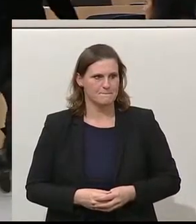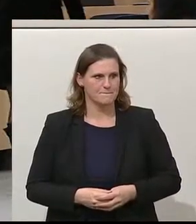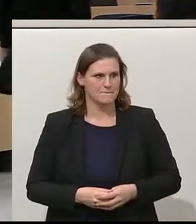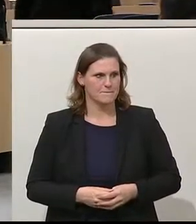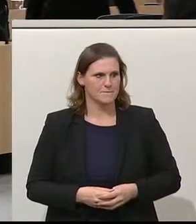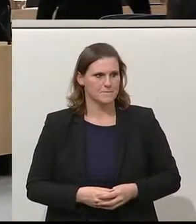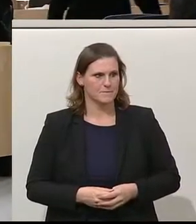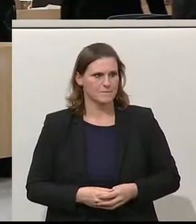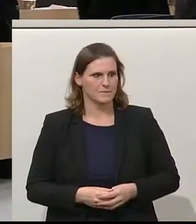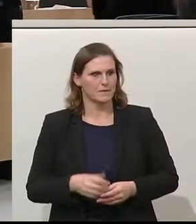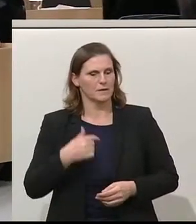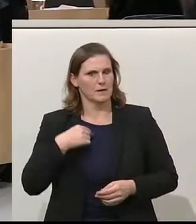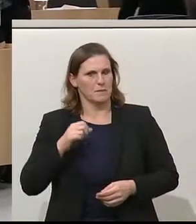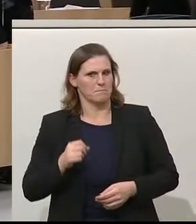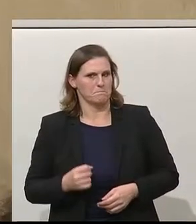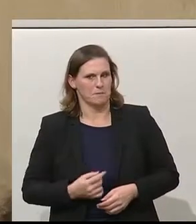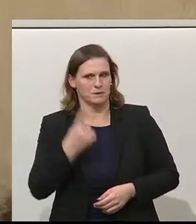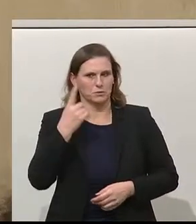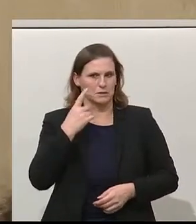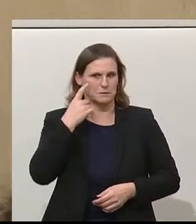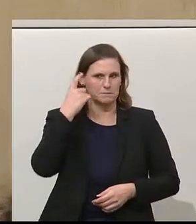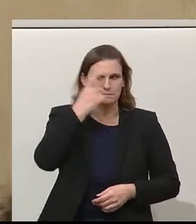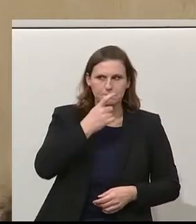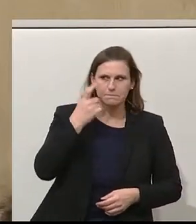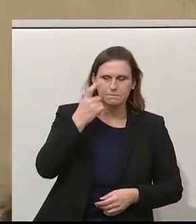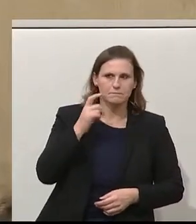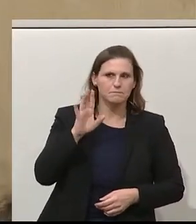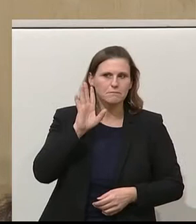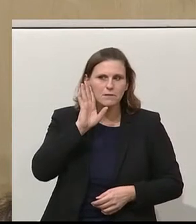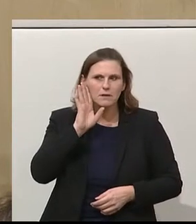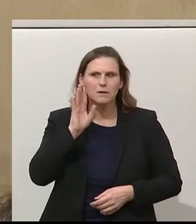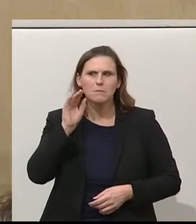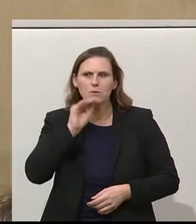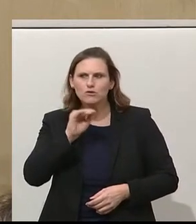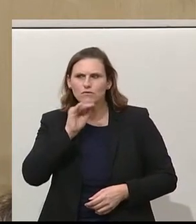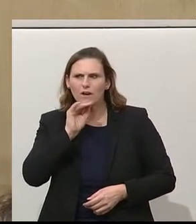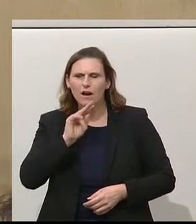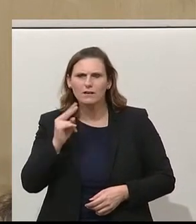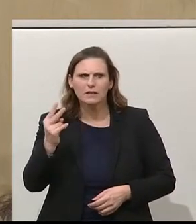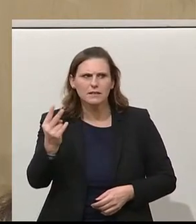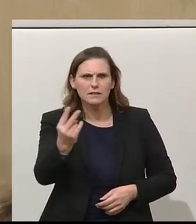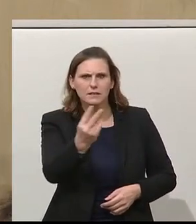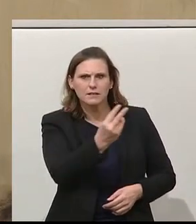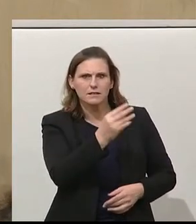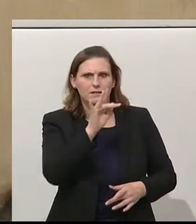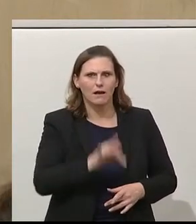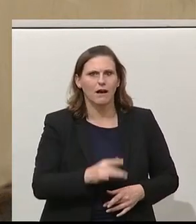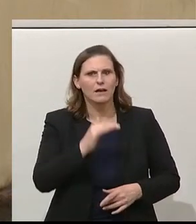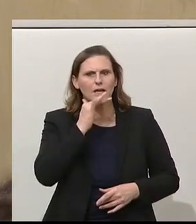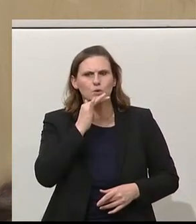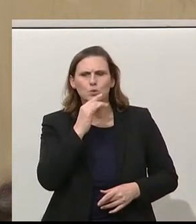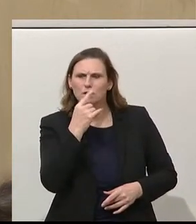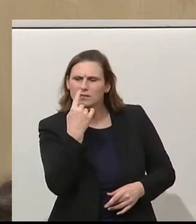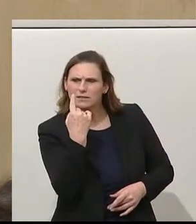Ich finde es dann besonders erstaunlich, wenn diese Zurufe und Bu-Rufe aus den Reihen derjeniger kommen, die genügend eigene